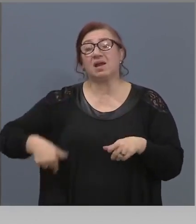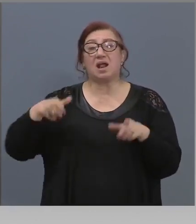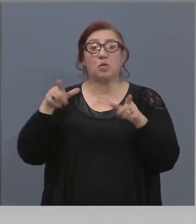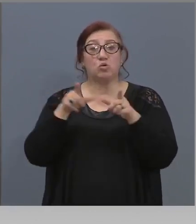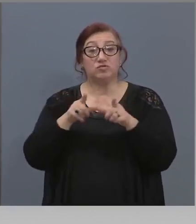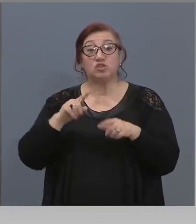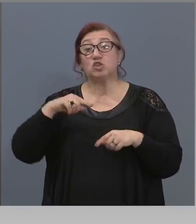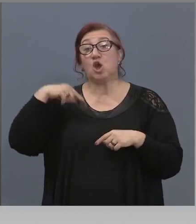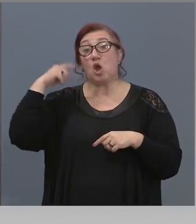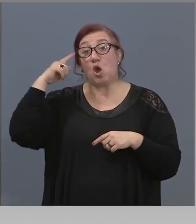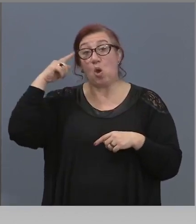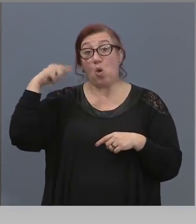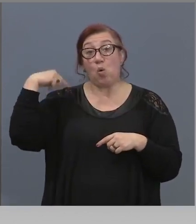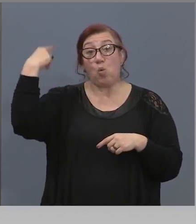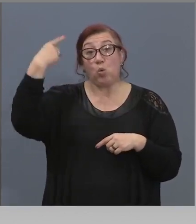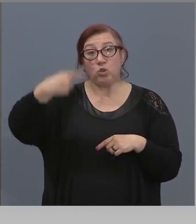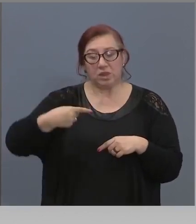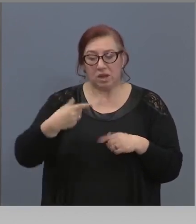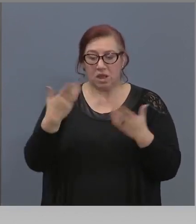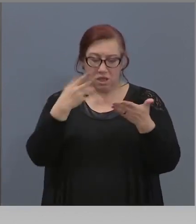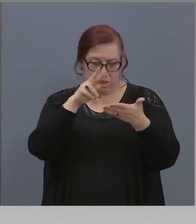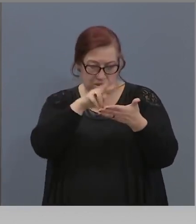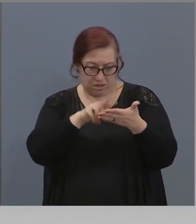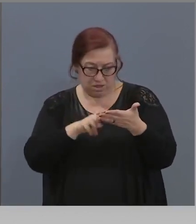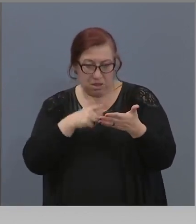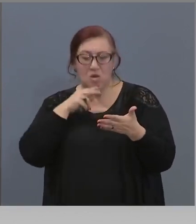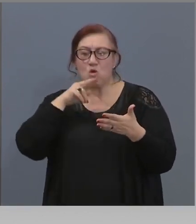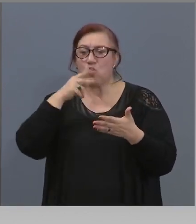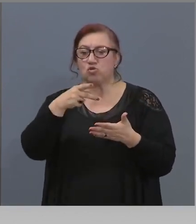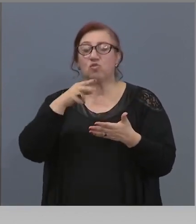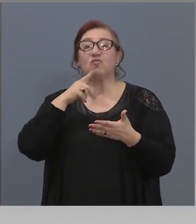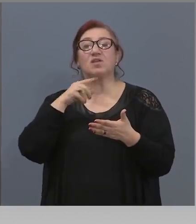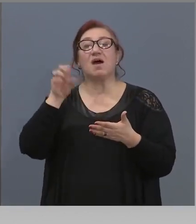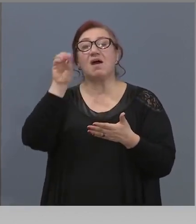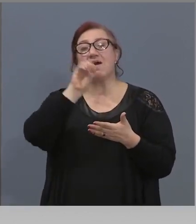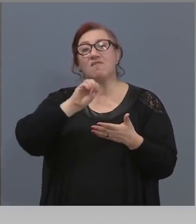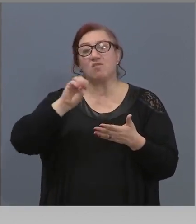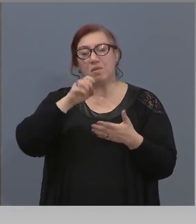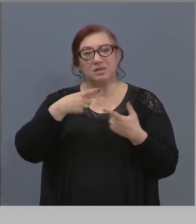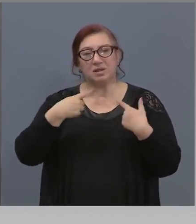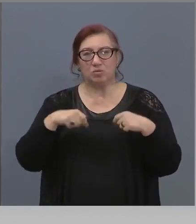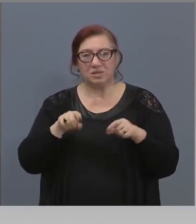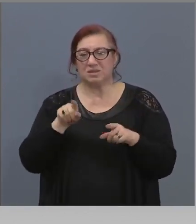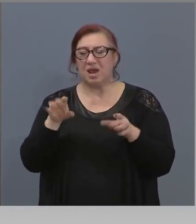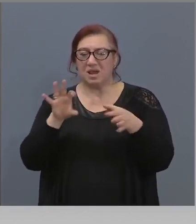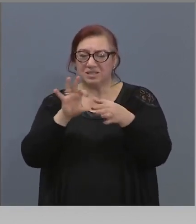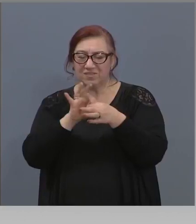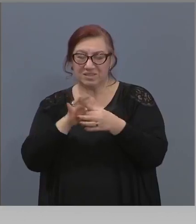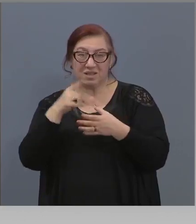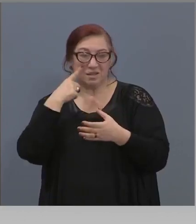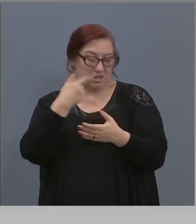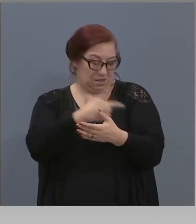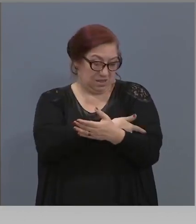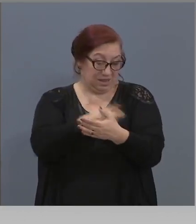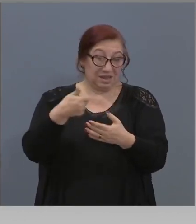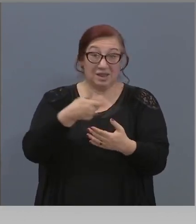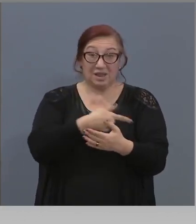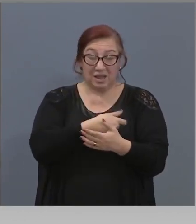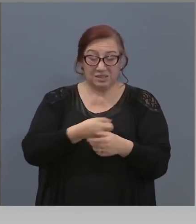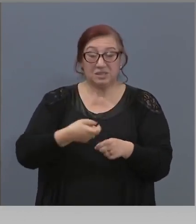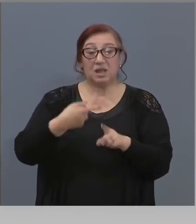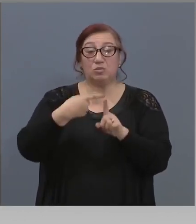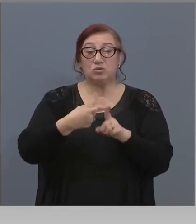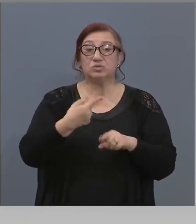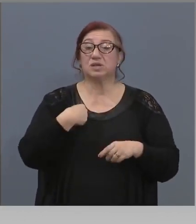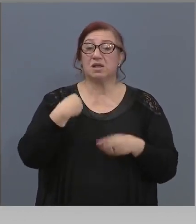на Европейската комисия по въпросите за тестовете и поръчката ни от